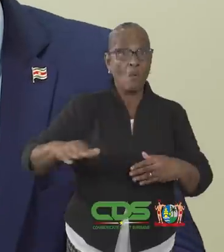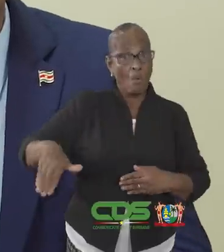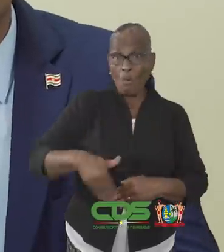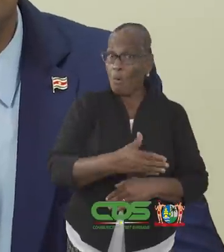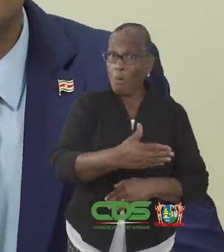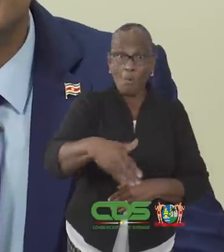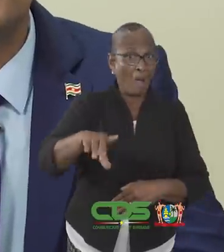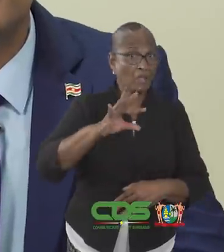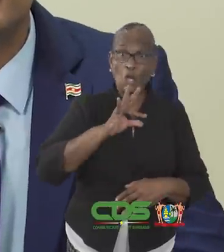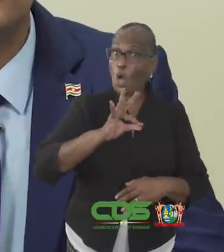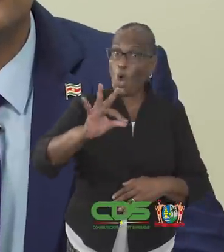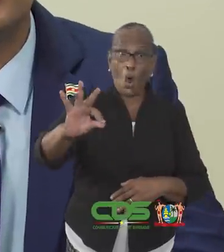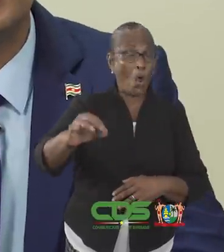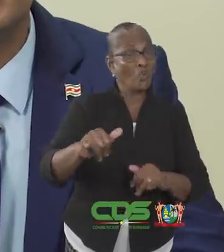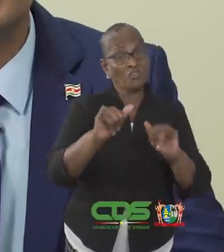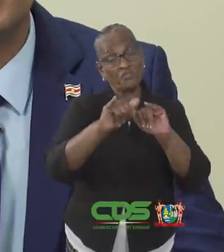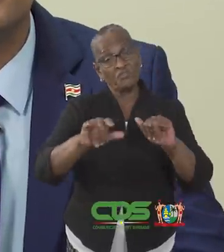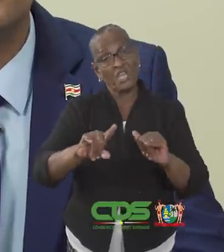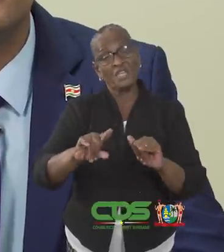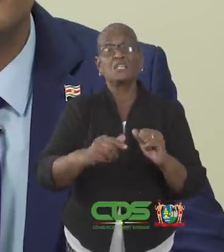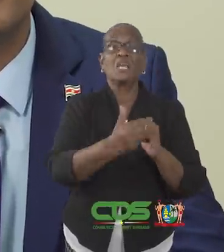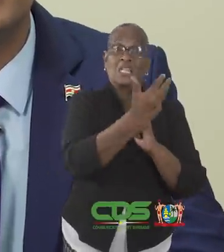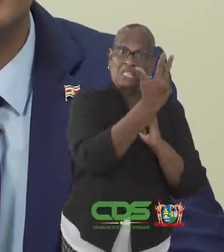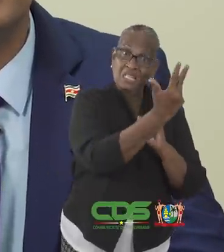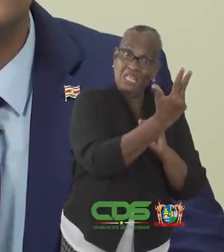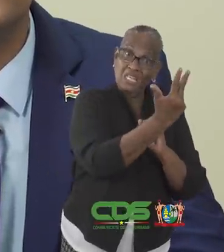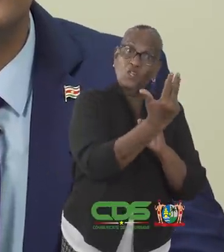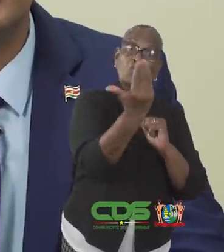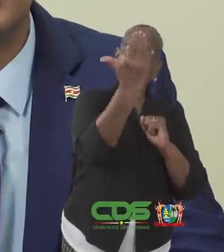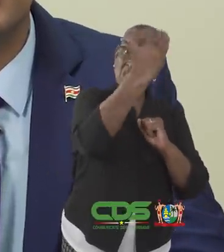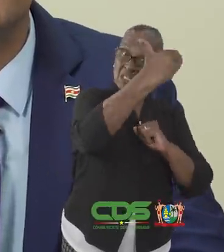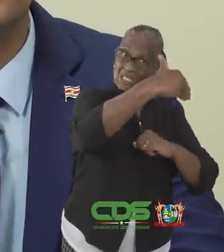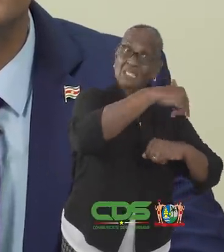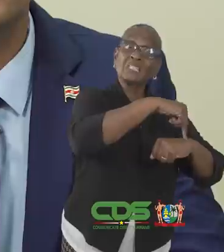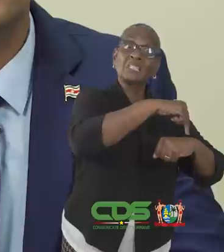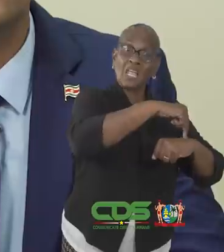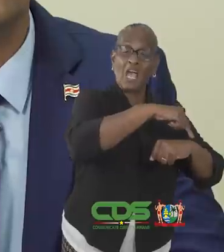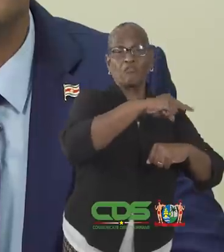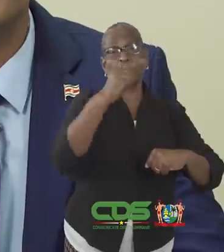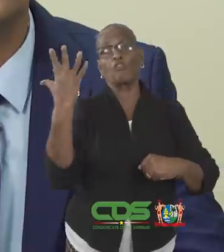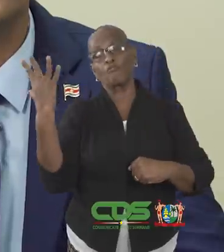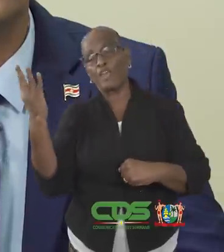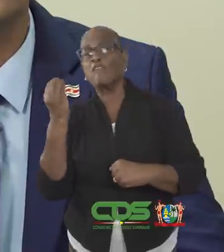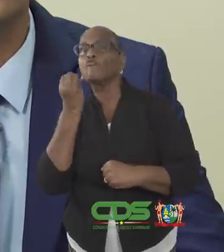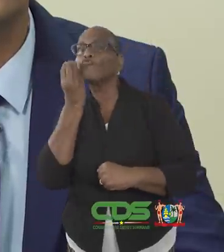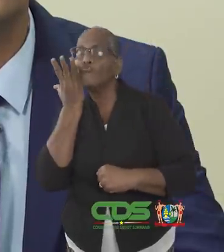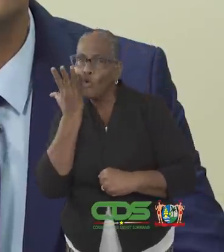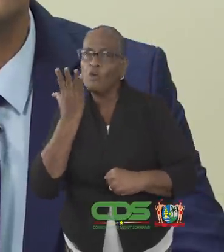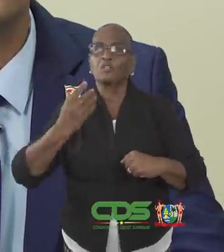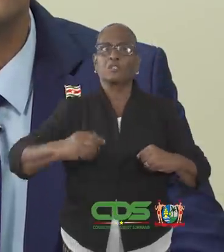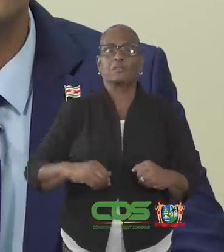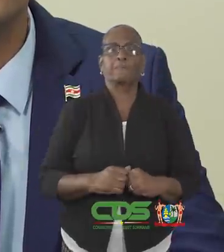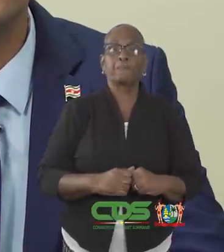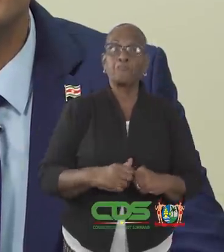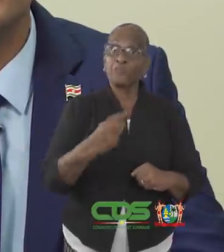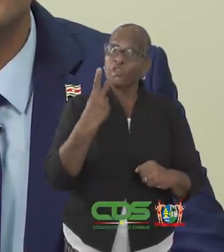Het uitsgangsverbod wordt ingesteld van 9 uur in de avond tot 5 uur in de ochtend.